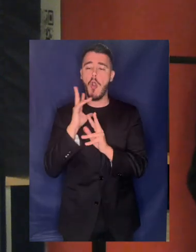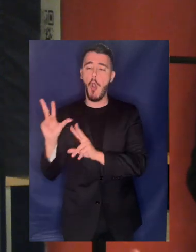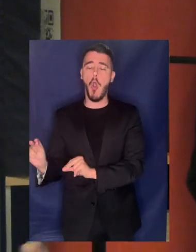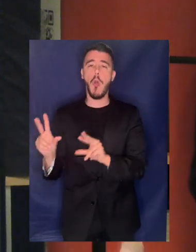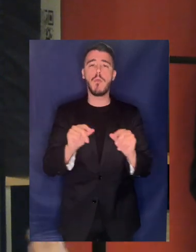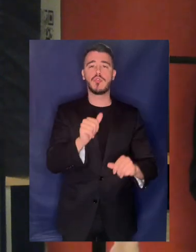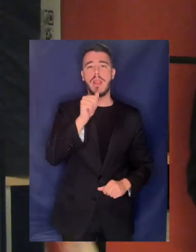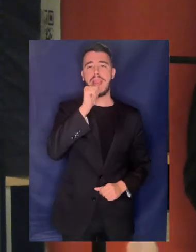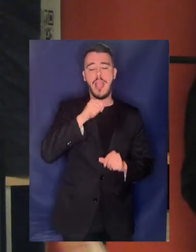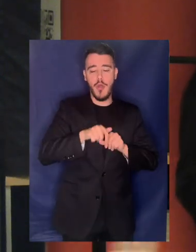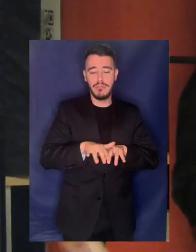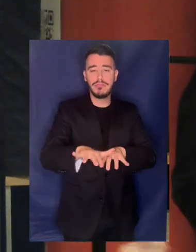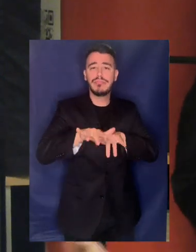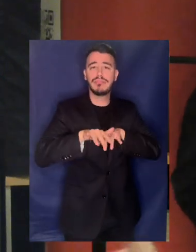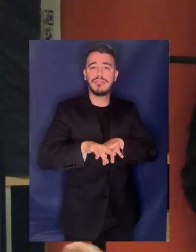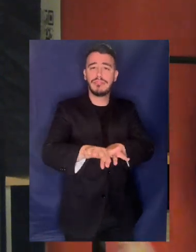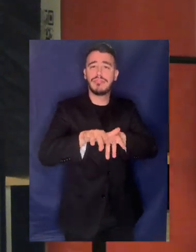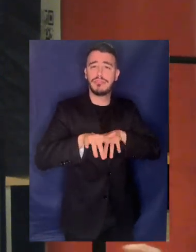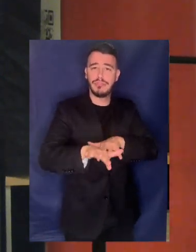κερδίσουμε Καλή Ανάσταση